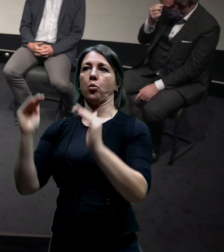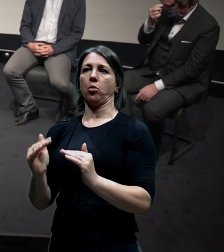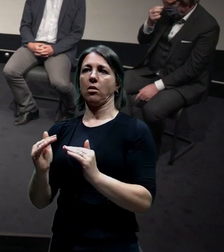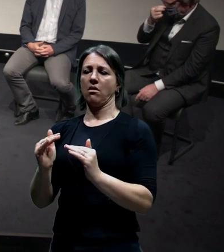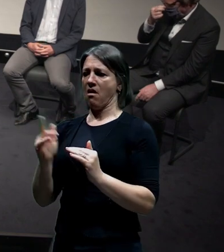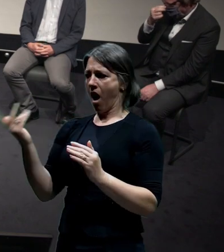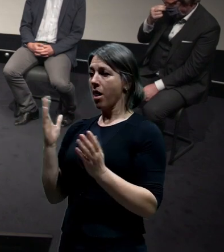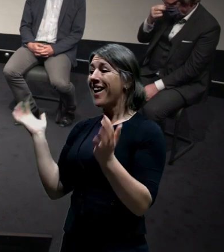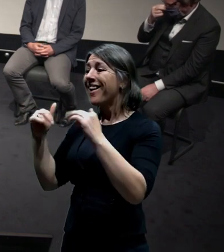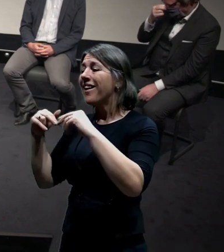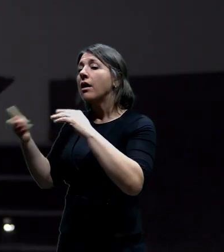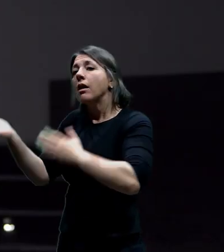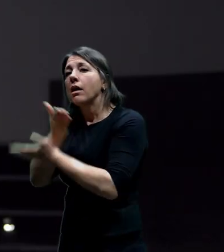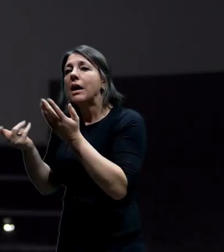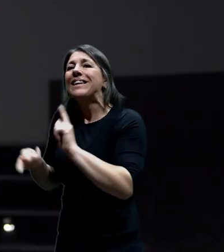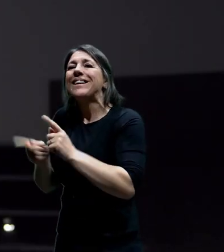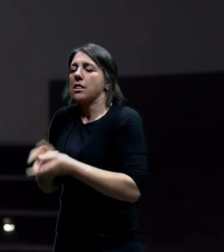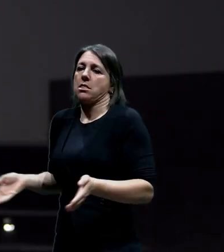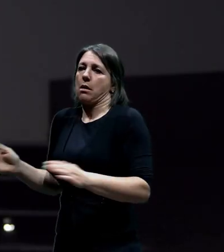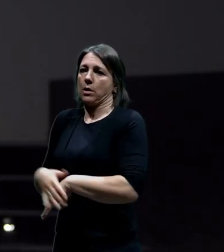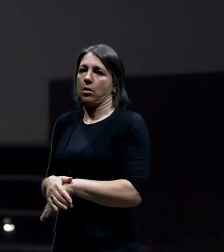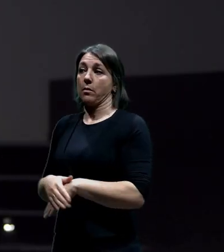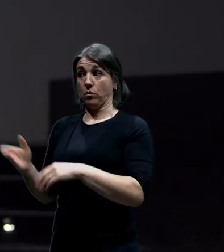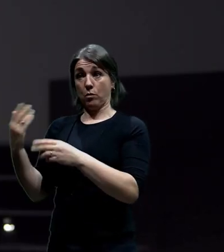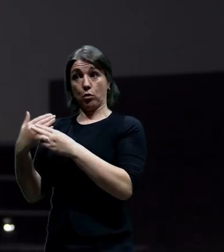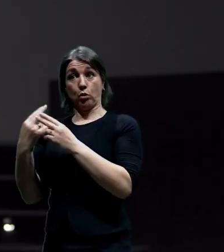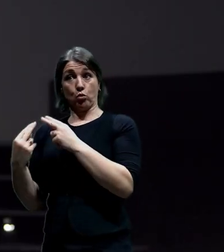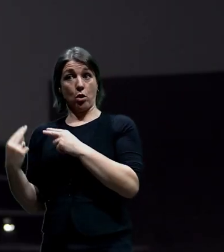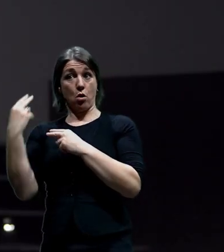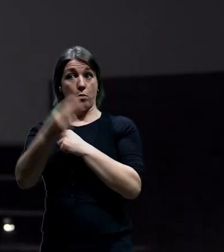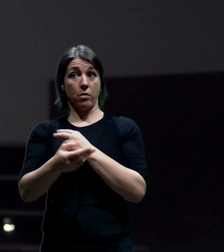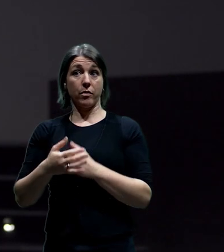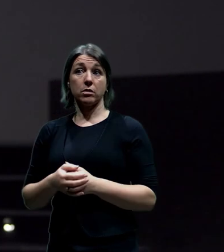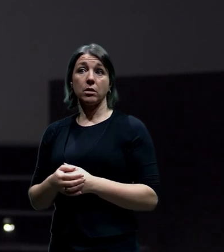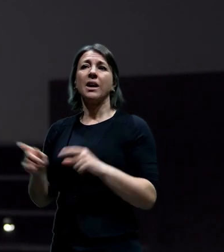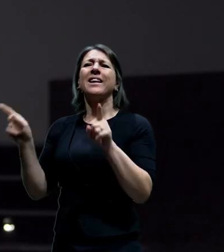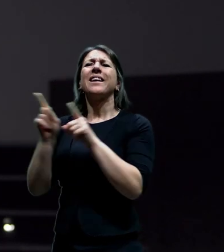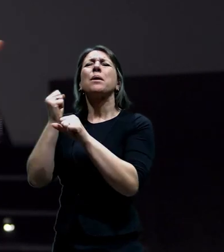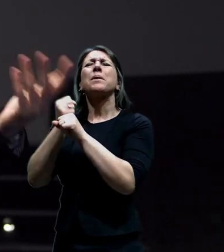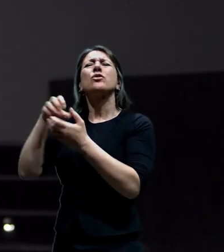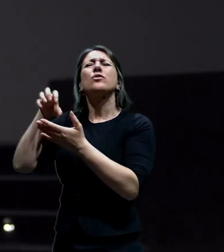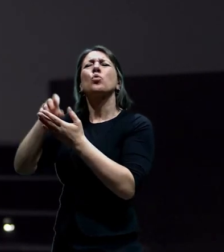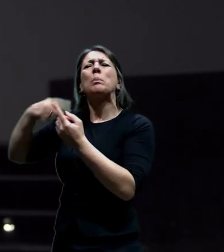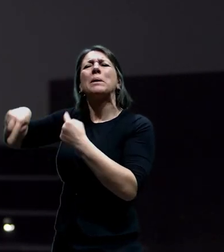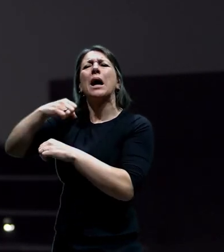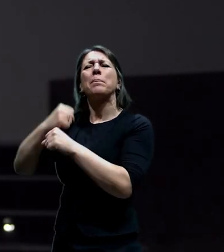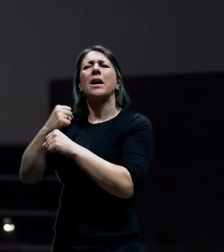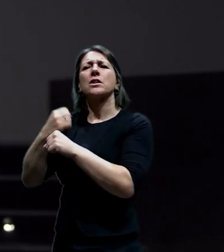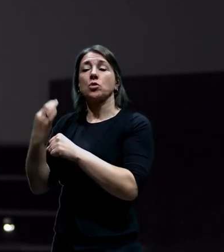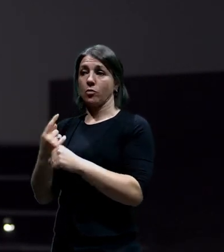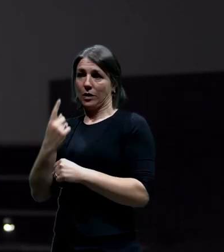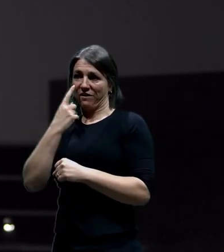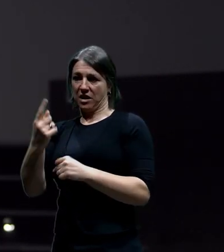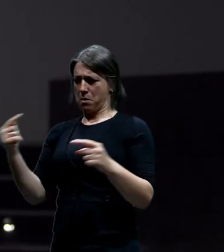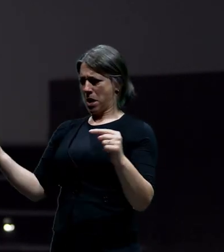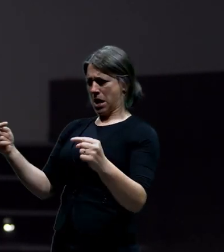Promiňte, jestli můžou pané náměstci nějak reagovat tady na to, jak bude třeba pokračovat ta pracovní skupina, protože asi diváci vidí, že ta schoda